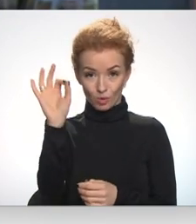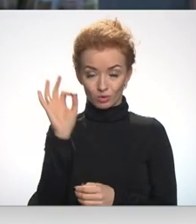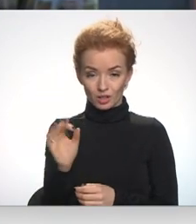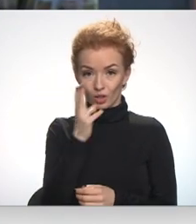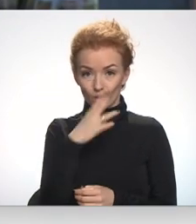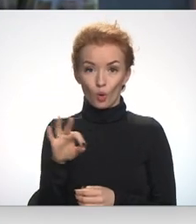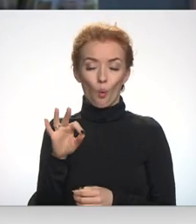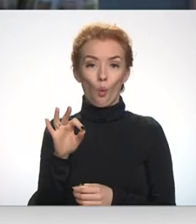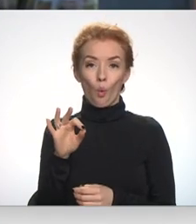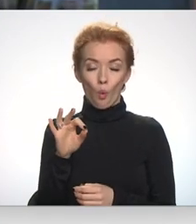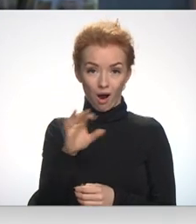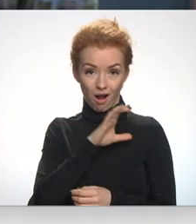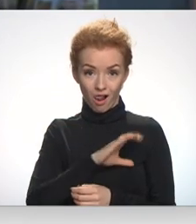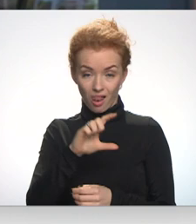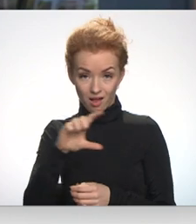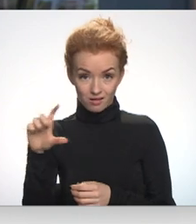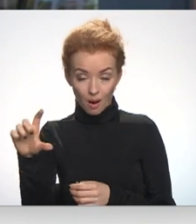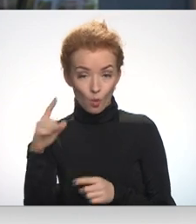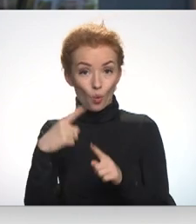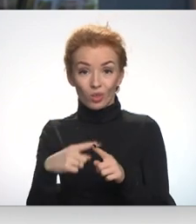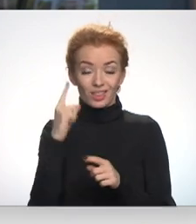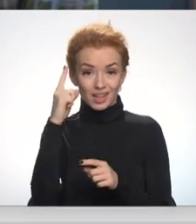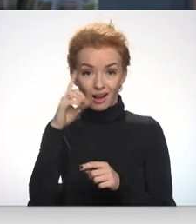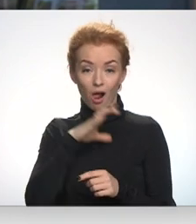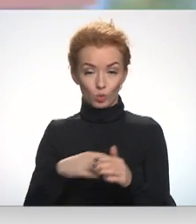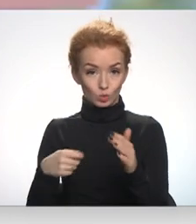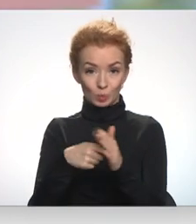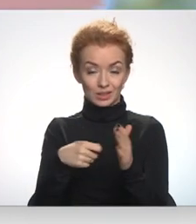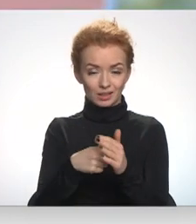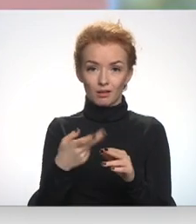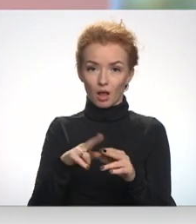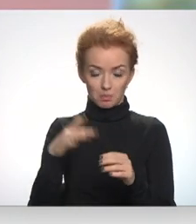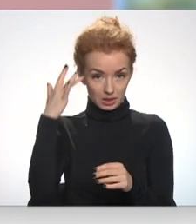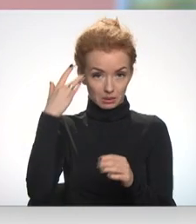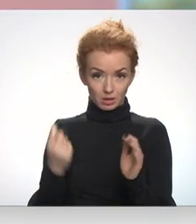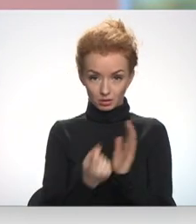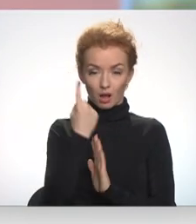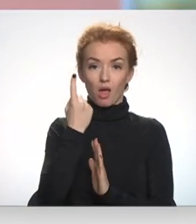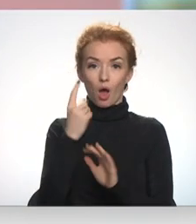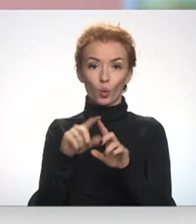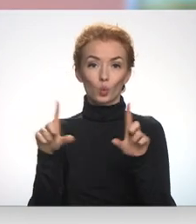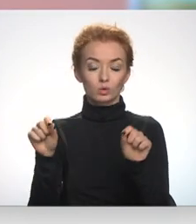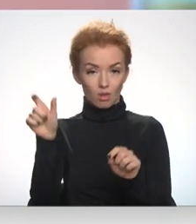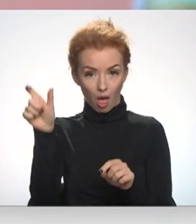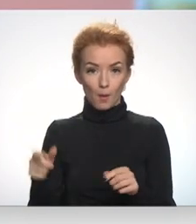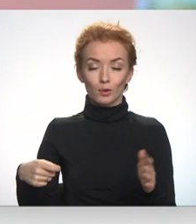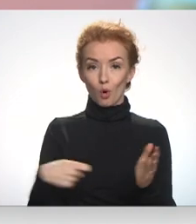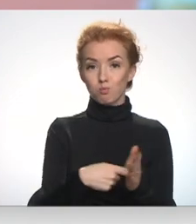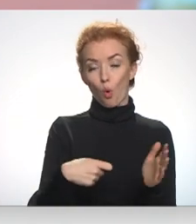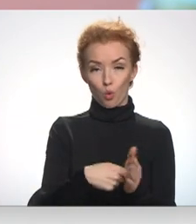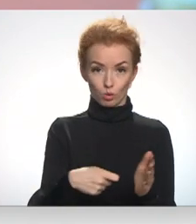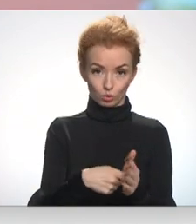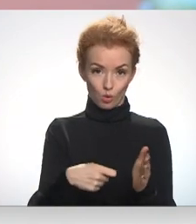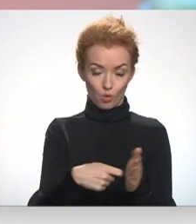bruto algām grānts un tikai alga subsidijas, tad principā sanāk, ka šobrīd uzņēmēji sponsorē mazliet